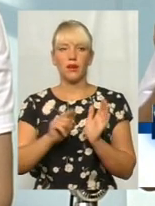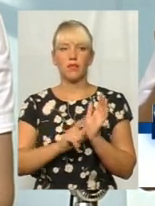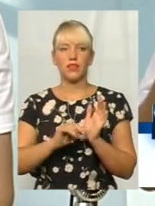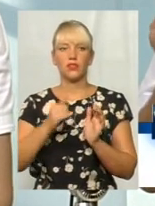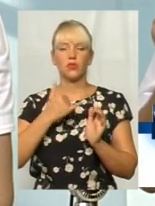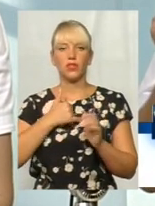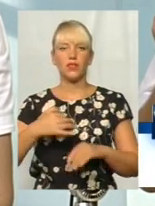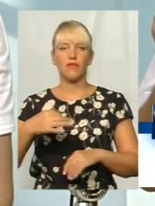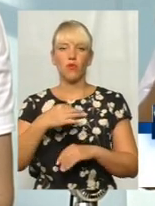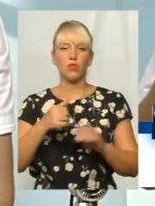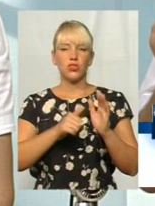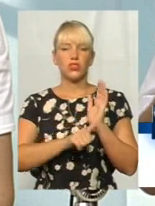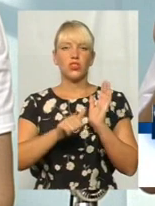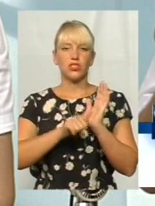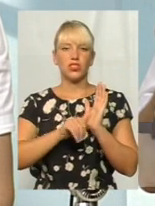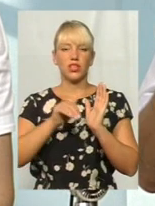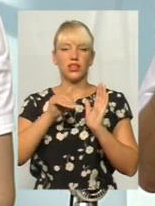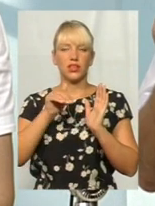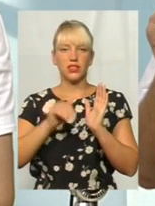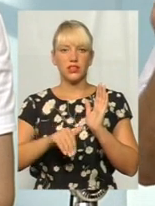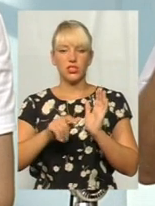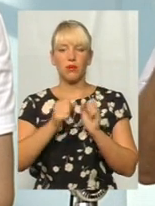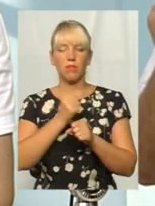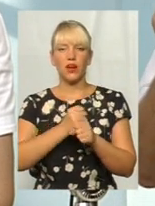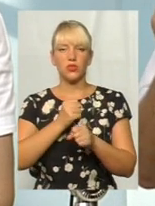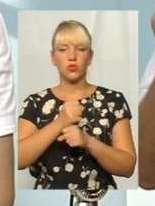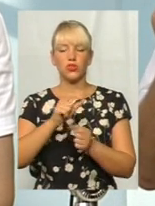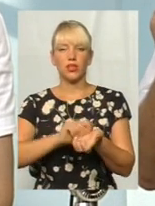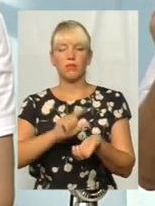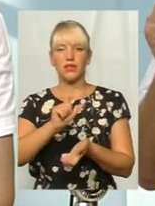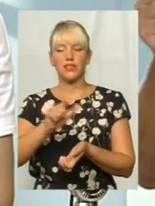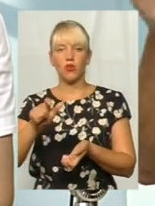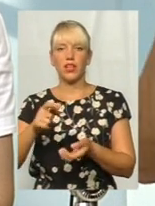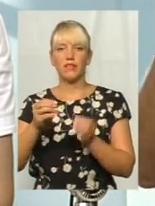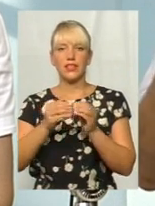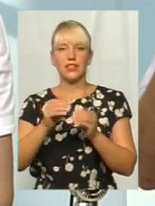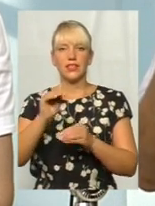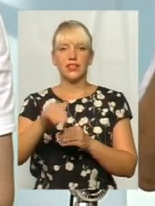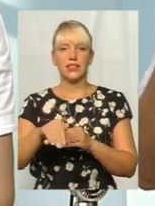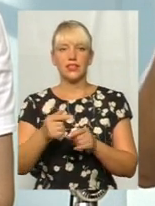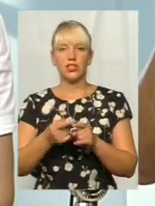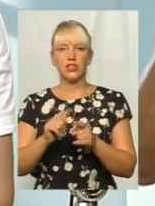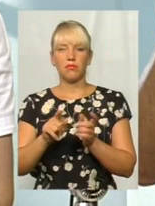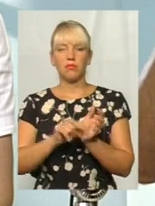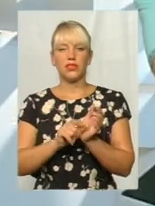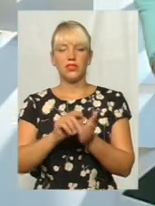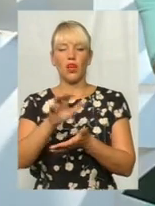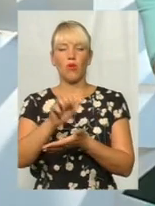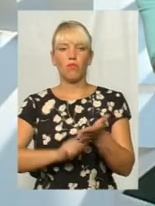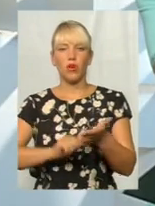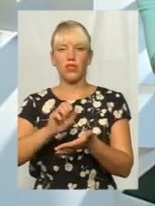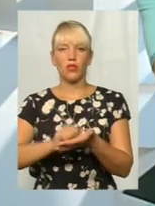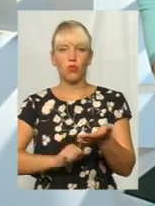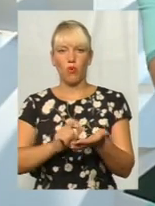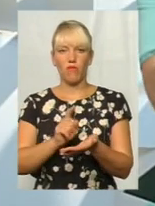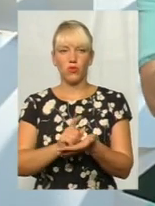тисяч працюючих пенсіонерів, більше 10 тисяч якраз пенсія оподатковується. І це не від хорошого